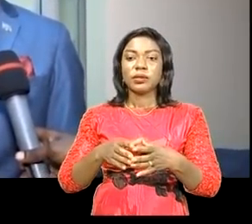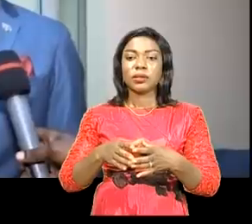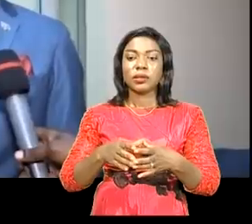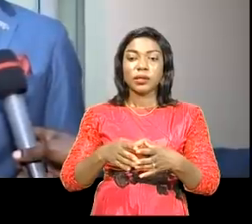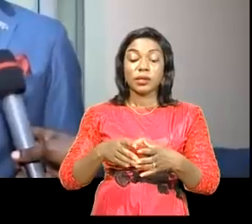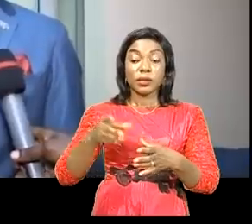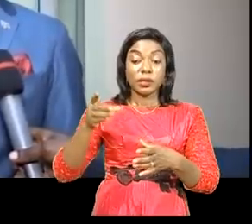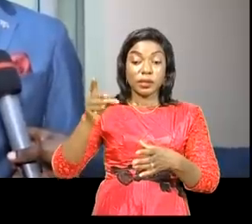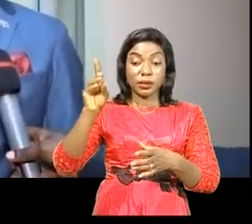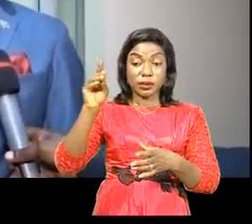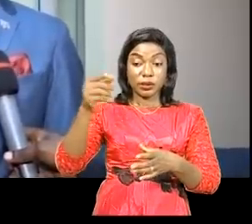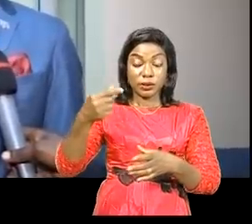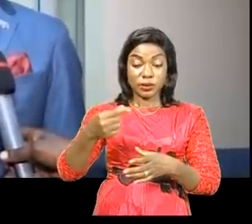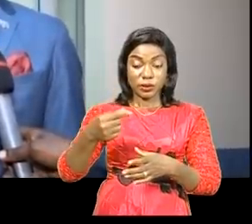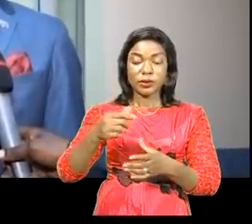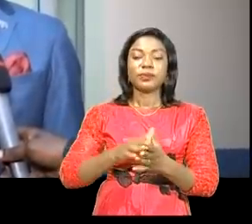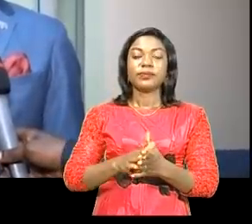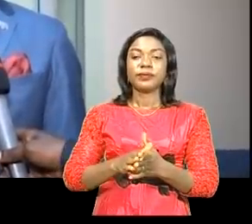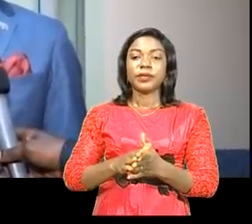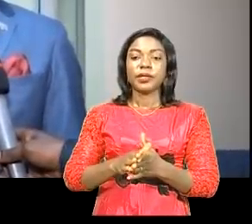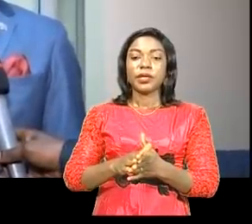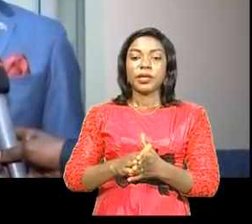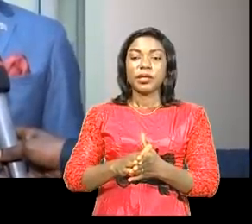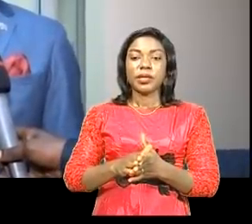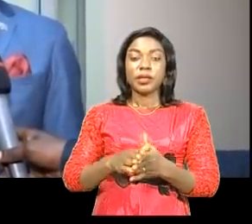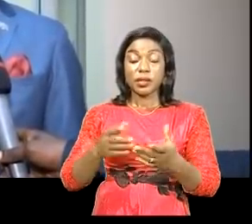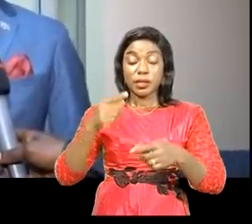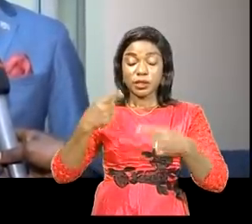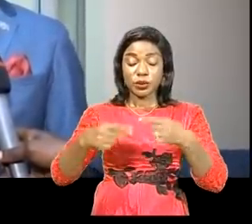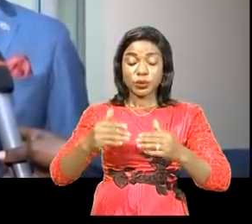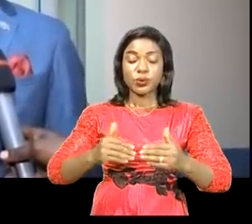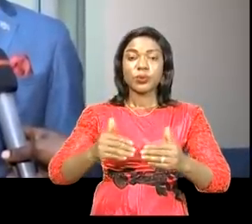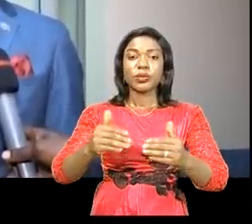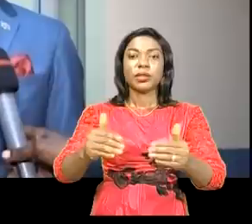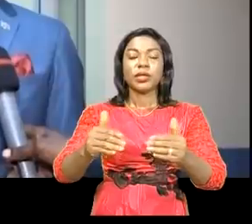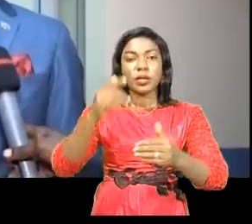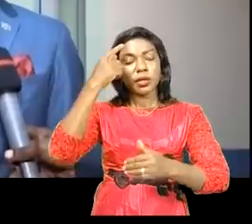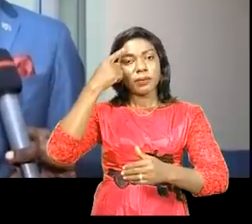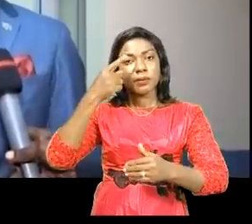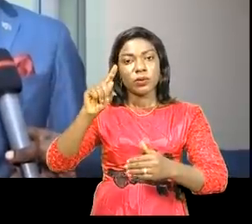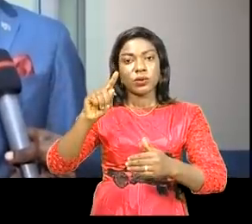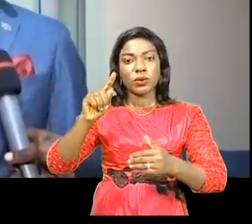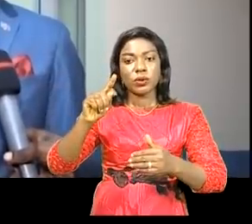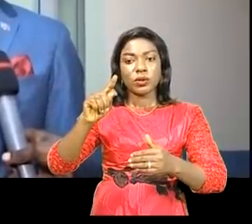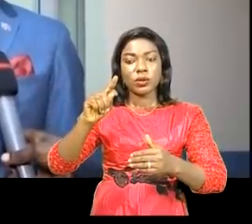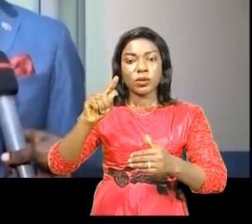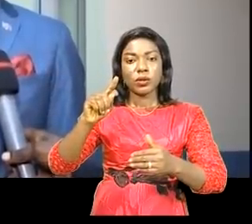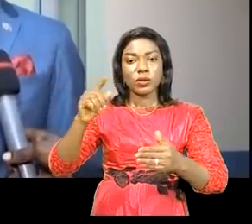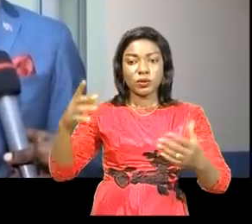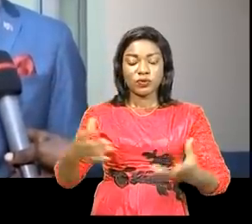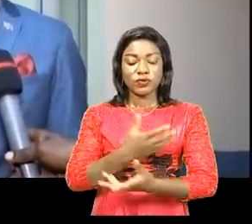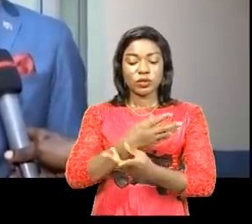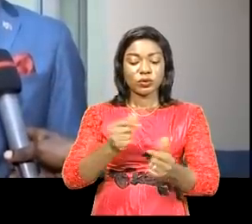sur la question. Je pense que des discussions sont en cours afin de pouvoir aboutir à une très bonne